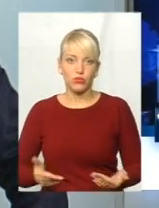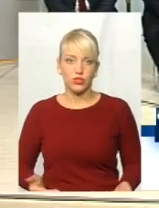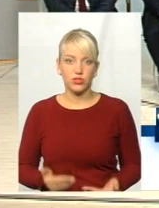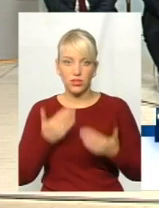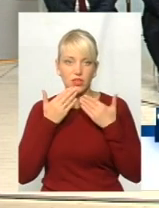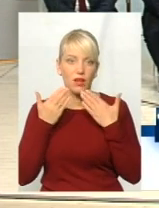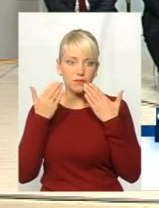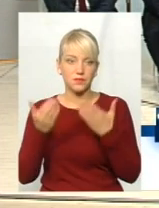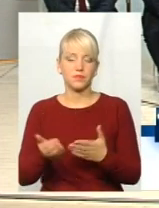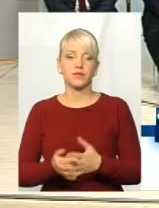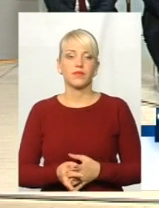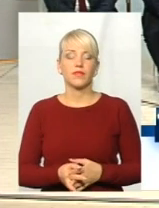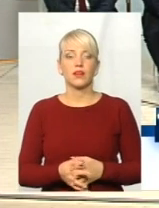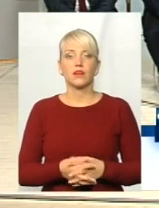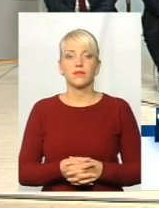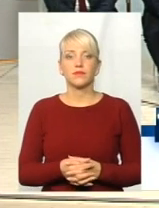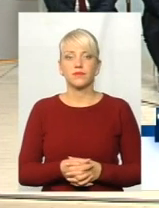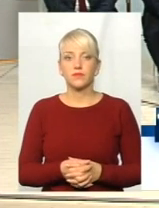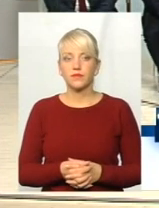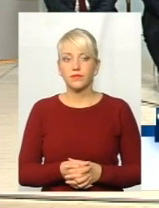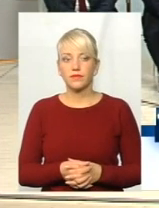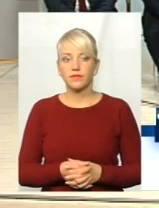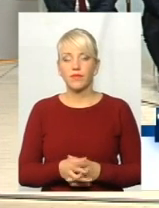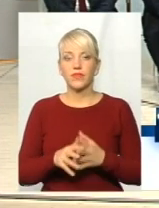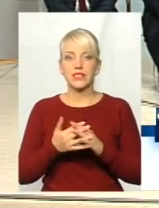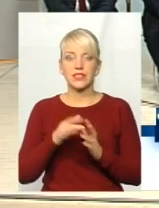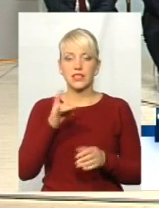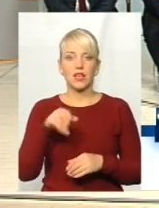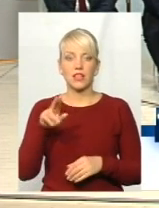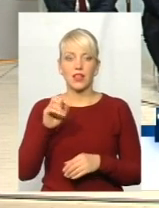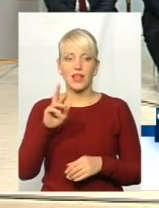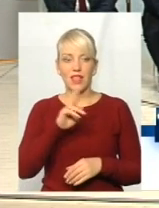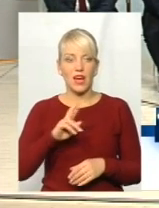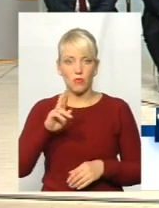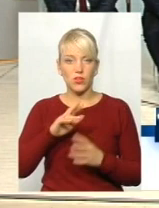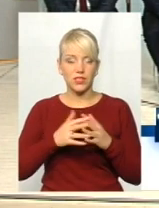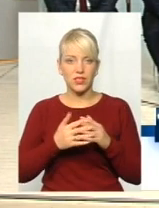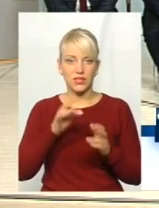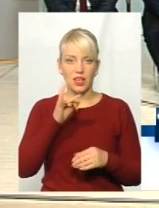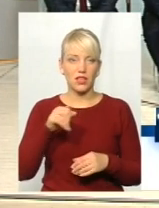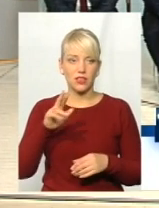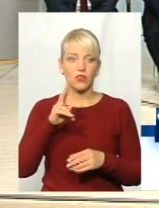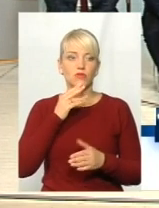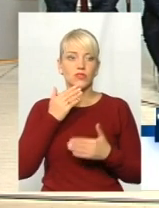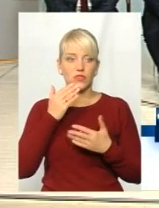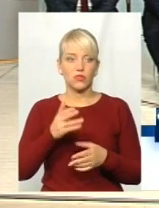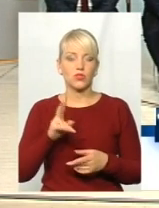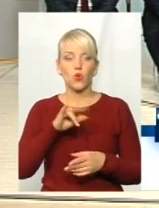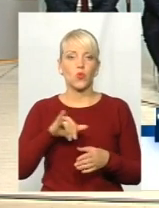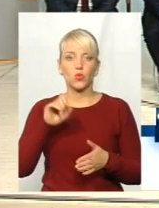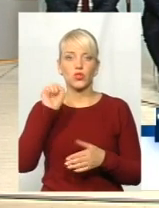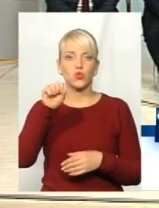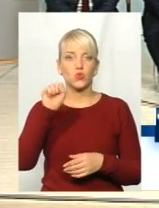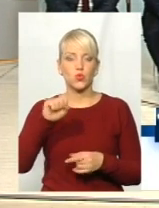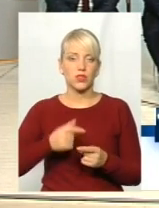Зрозуміло ваше запитання. Дякую вам. Сільська рада. Хто? Ярмолинці, Сільська рада. До кого звертатися? Ну, дивіться, дайте я дам відповідь.